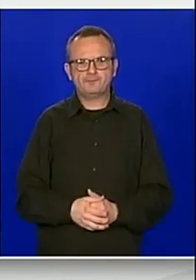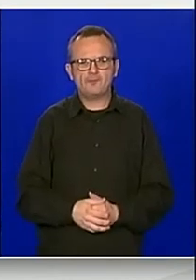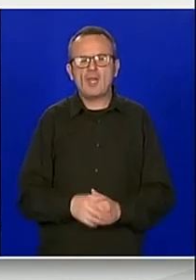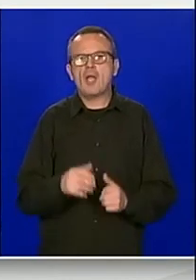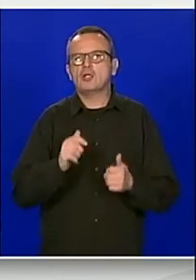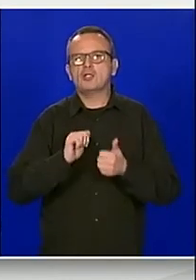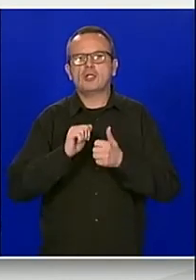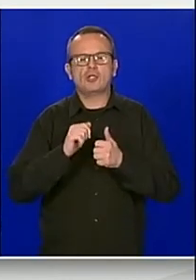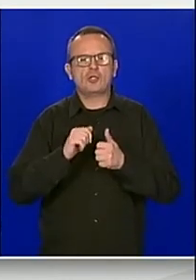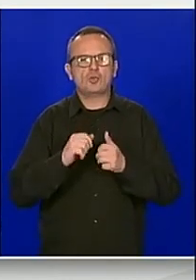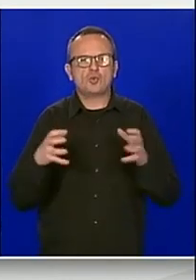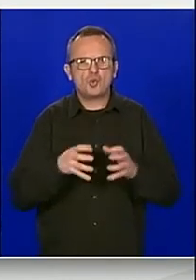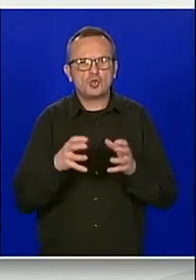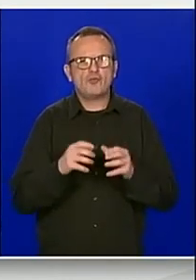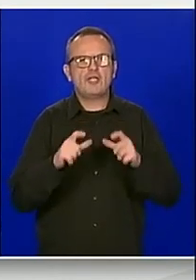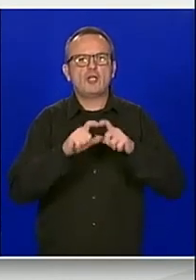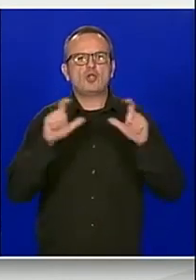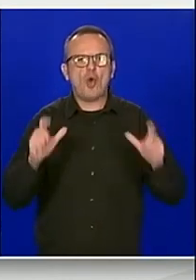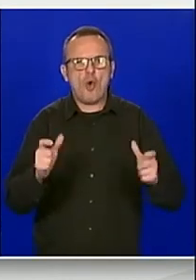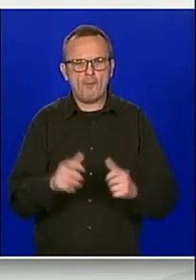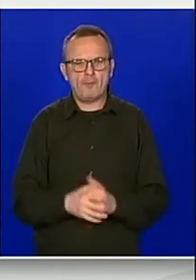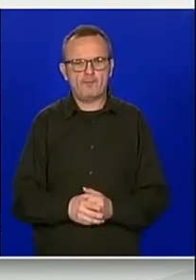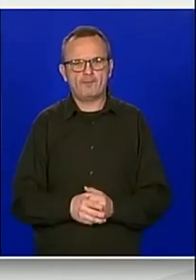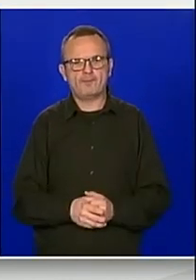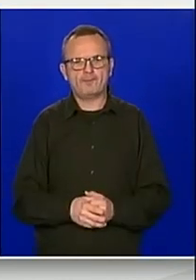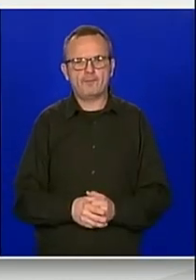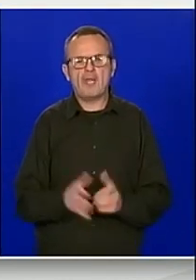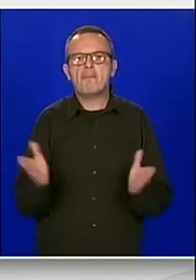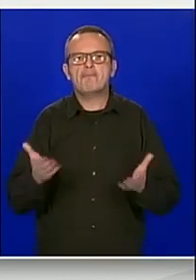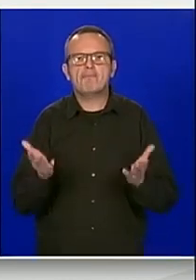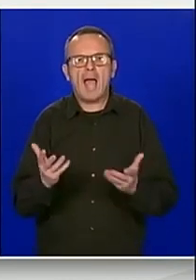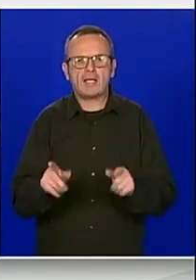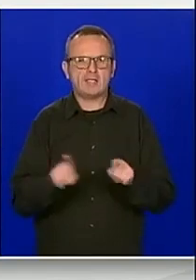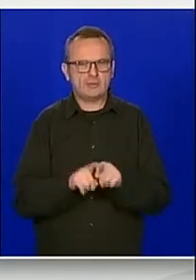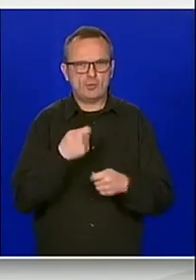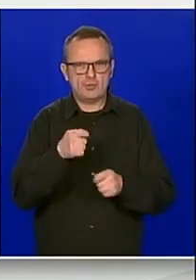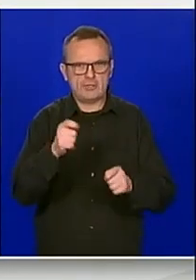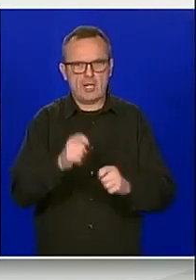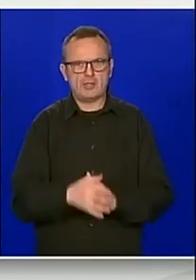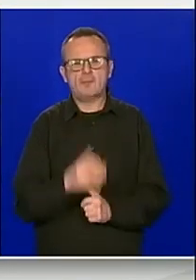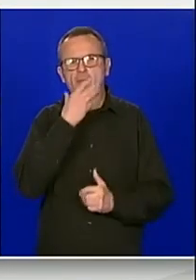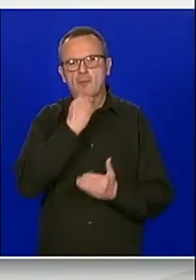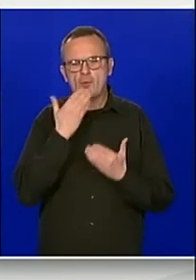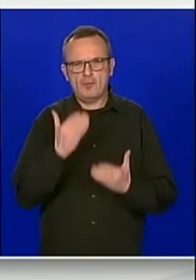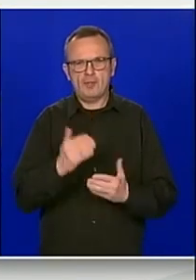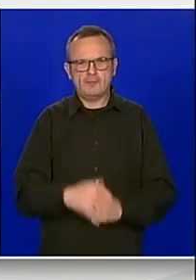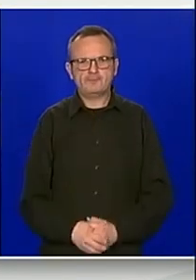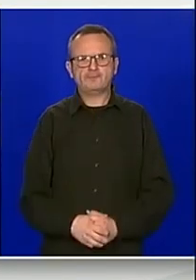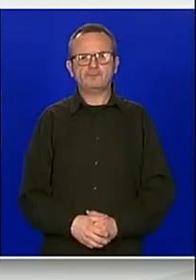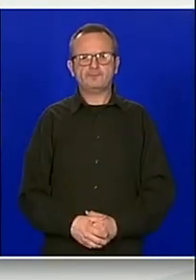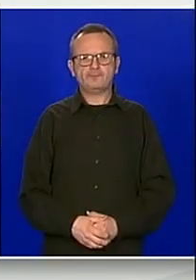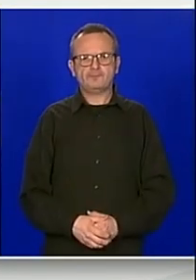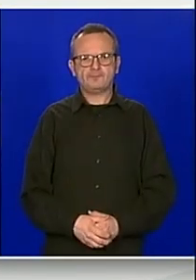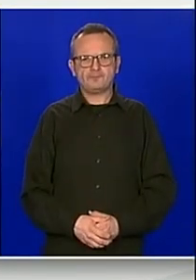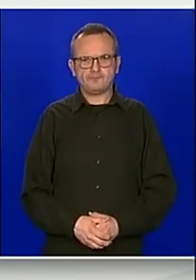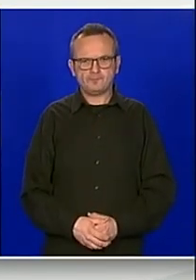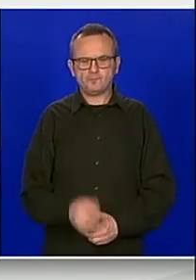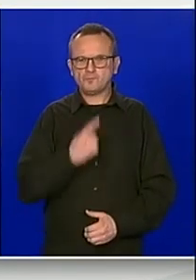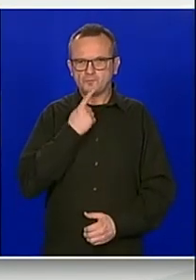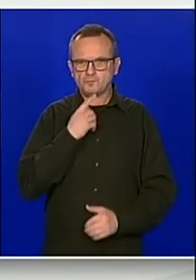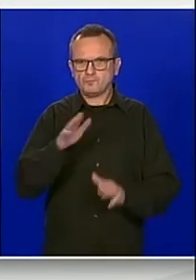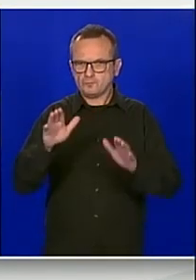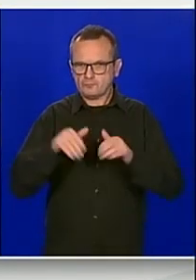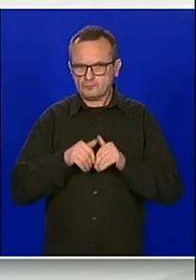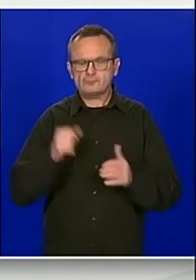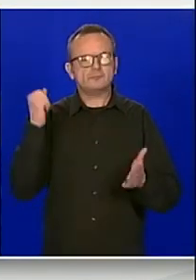lovački dom i rekonstrukcije upremanje javne površine parka. Hvala lijepo. Hvala vam lijepa. Tko je za,